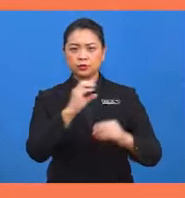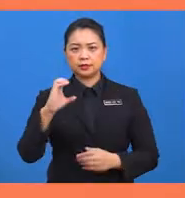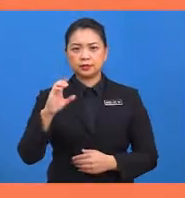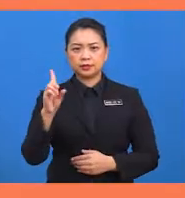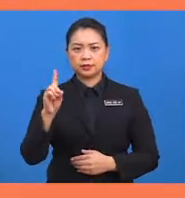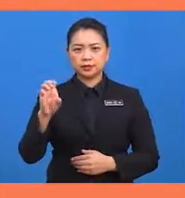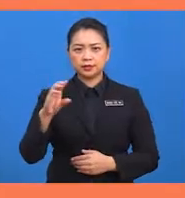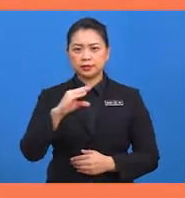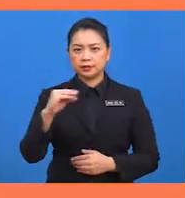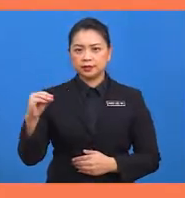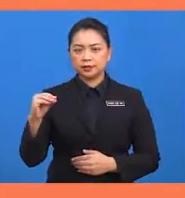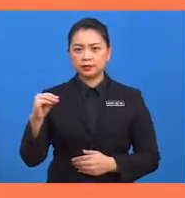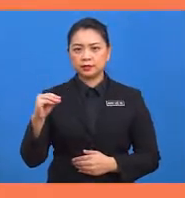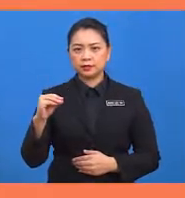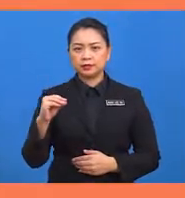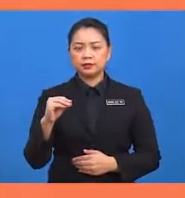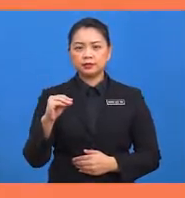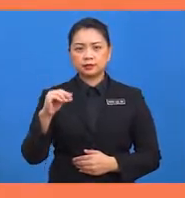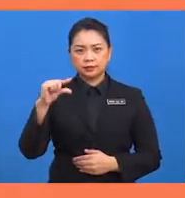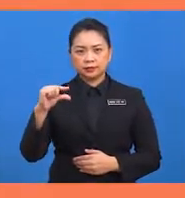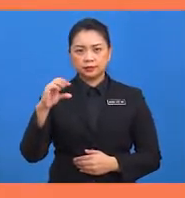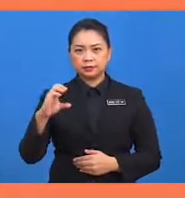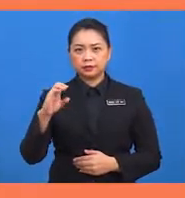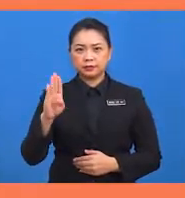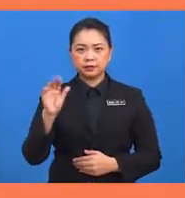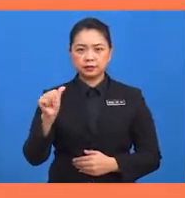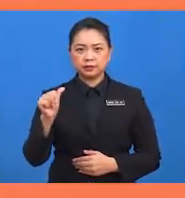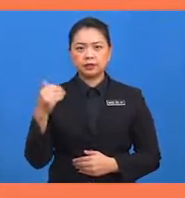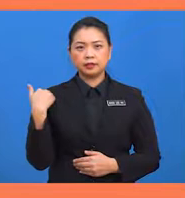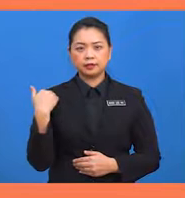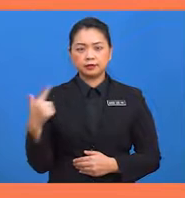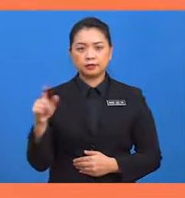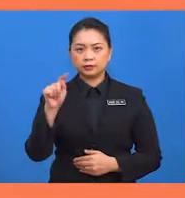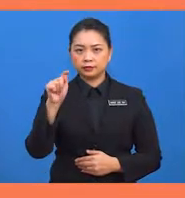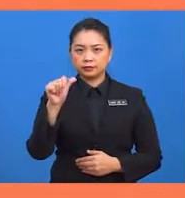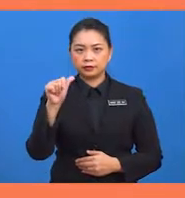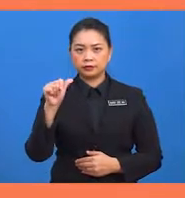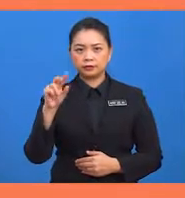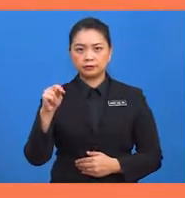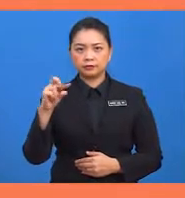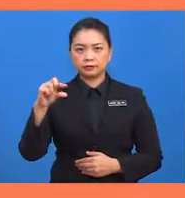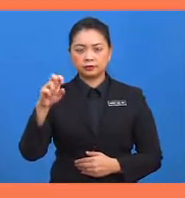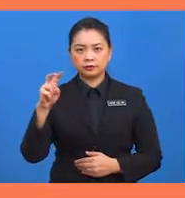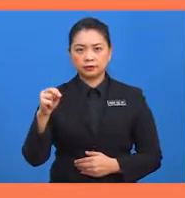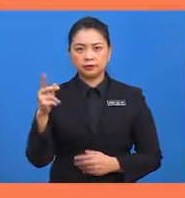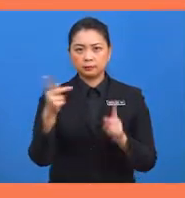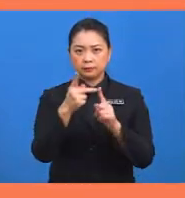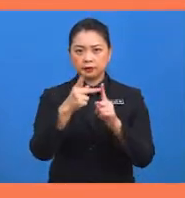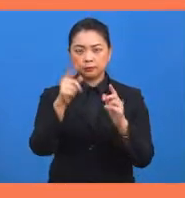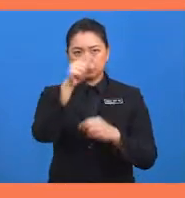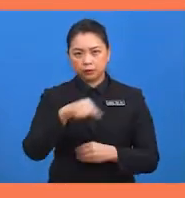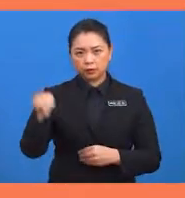E dan garis lurus C, B, A adalah tanjen kepada bulatan berpusat di O.